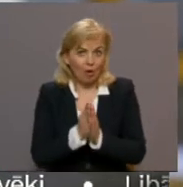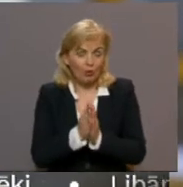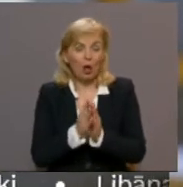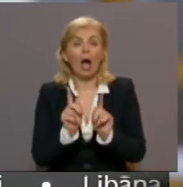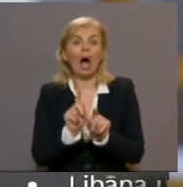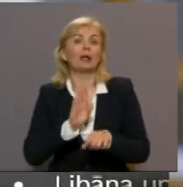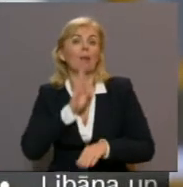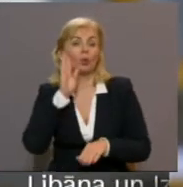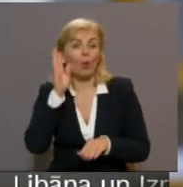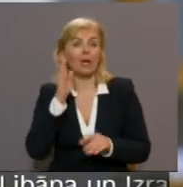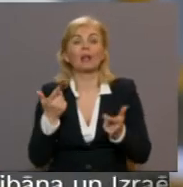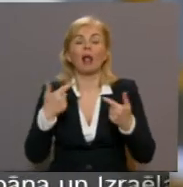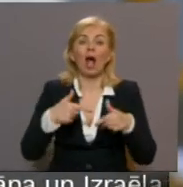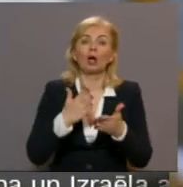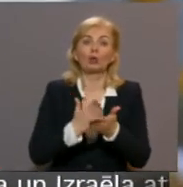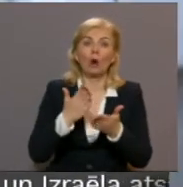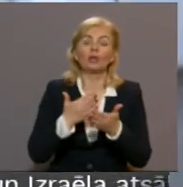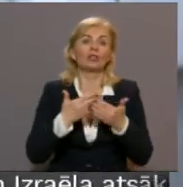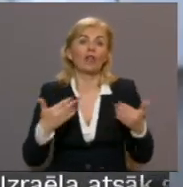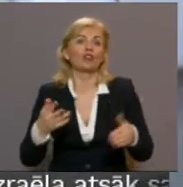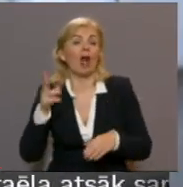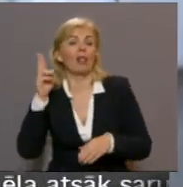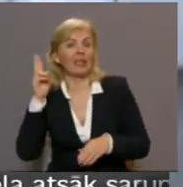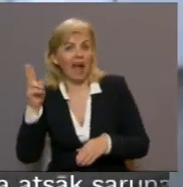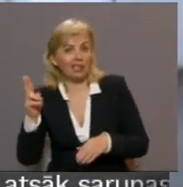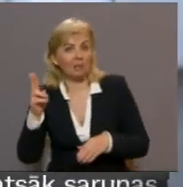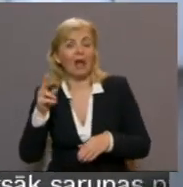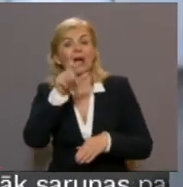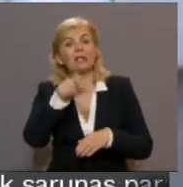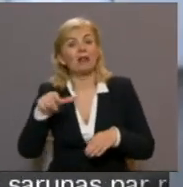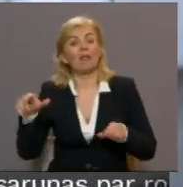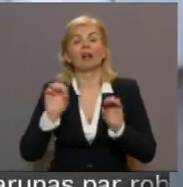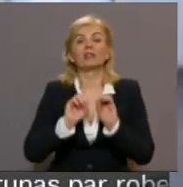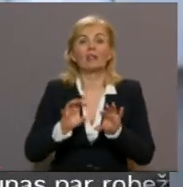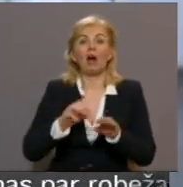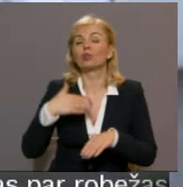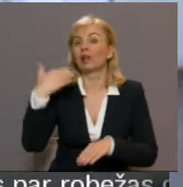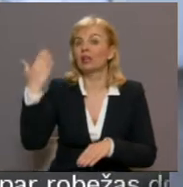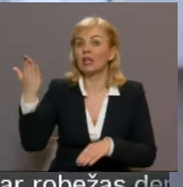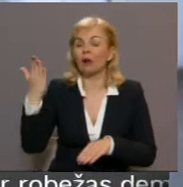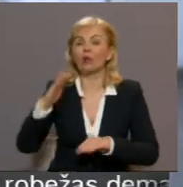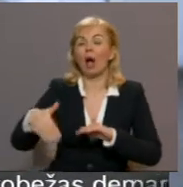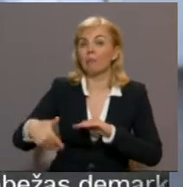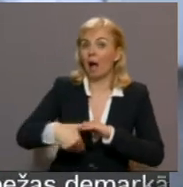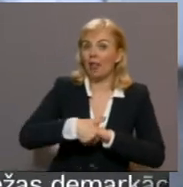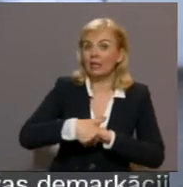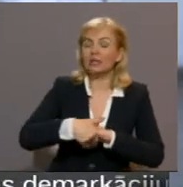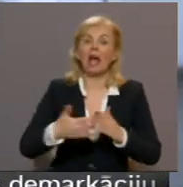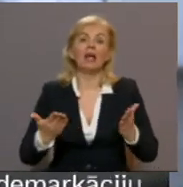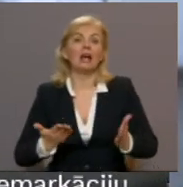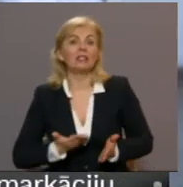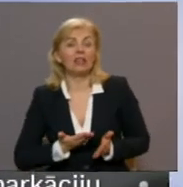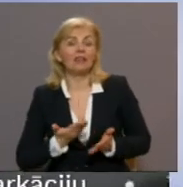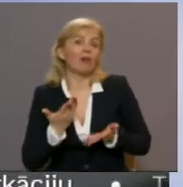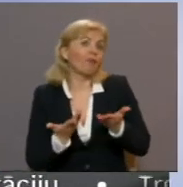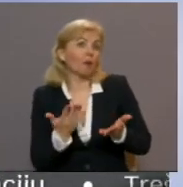brokastu gaitā notiek dažādas liecības, kur cilvēki stāsta par to, kā Dievs viņam ir palīdzējis, viņu dzīvēs, nekaut